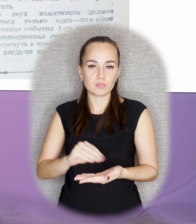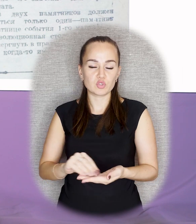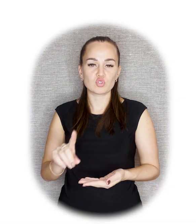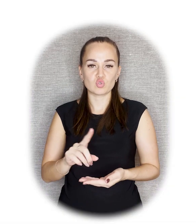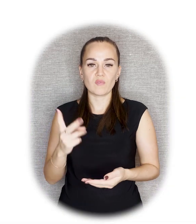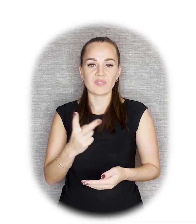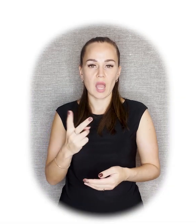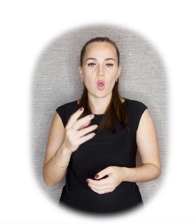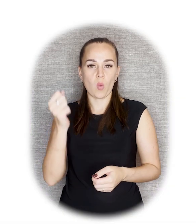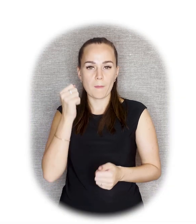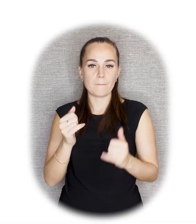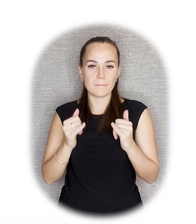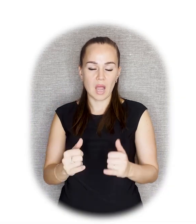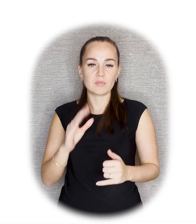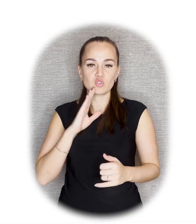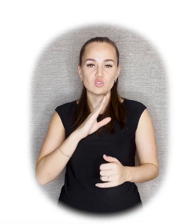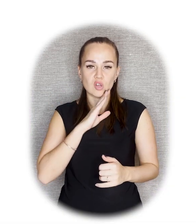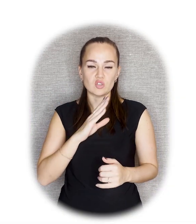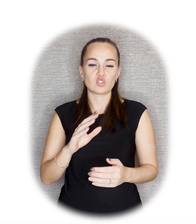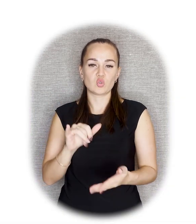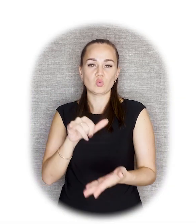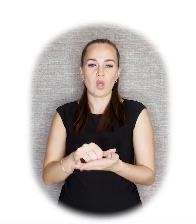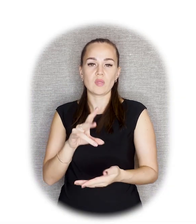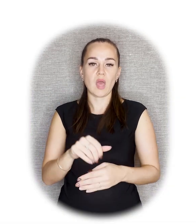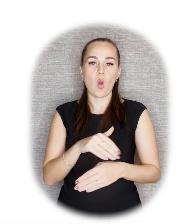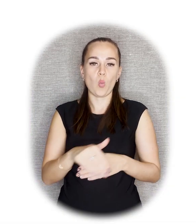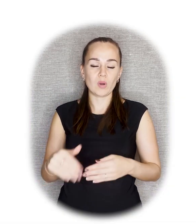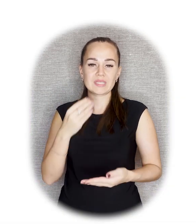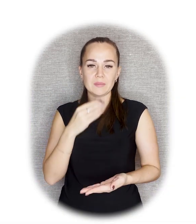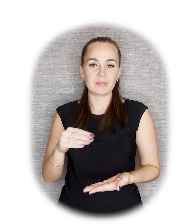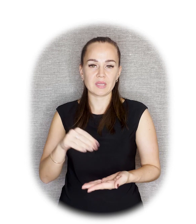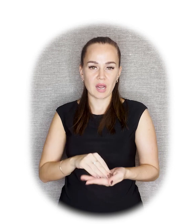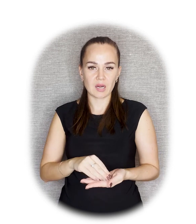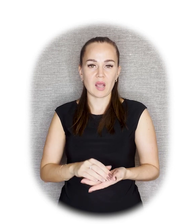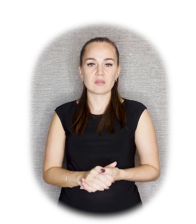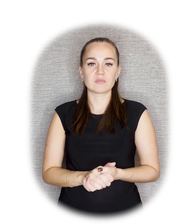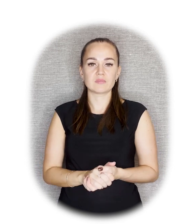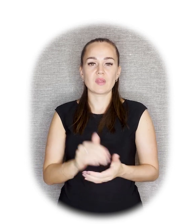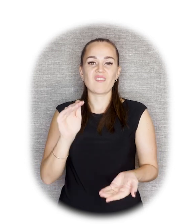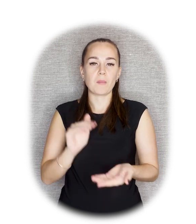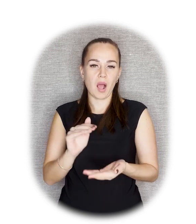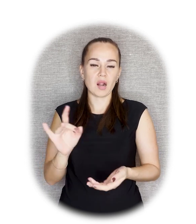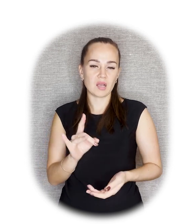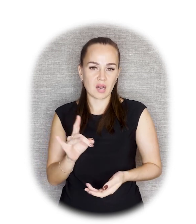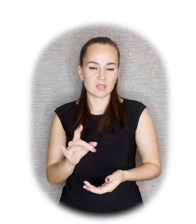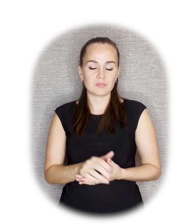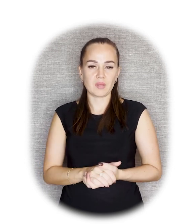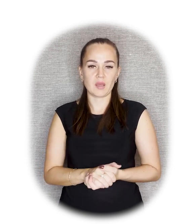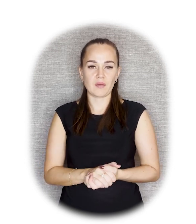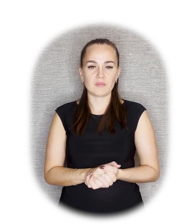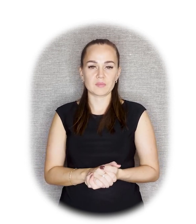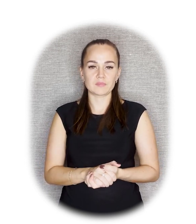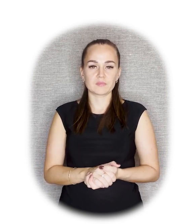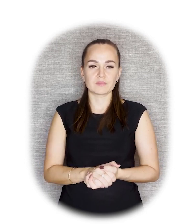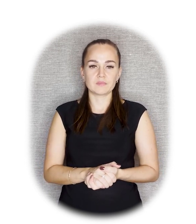вот второй памятник женщине установлен на улицах Петрограда. Памятник Софьи Перовской малоразмерно, велик своим значением для